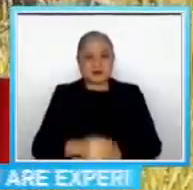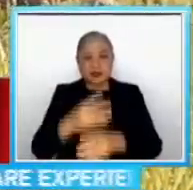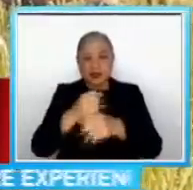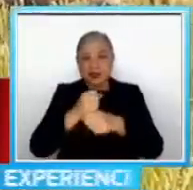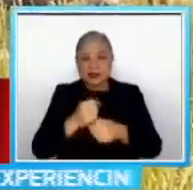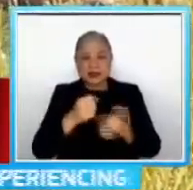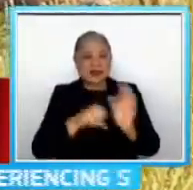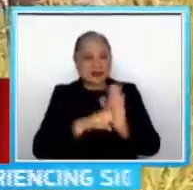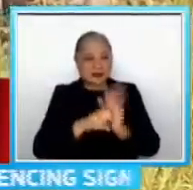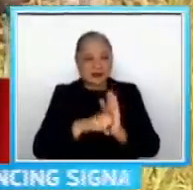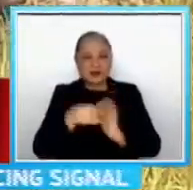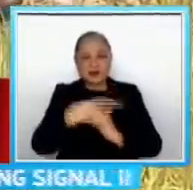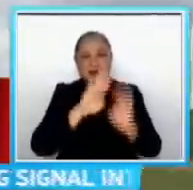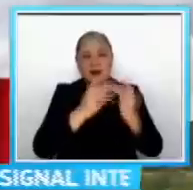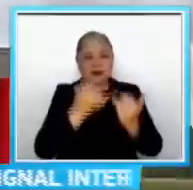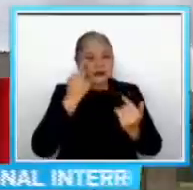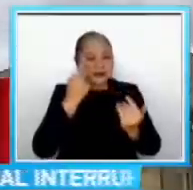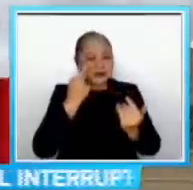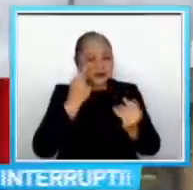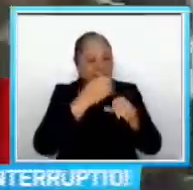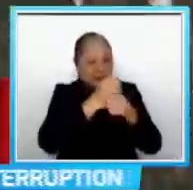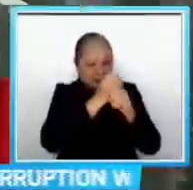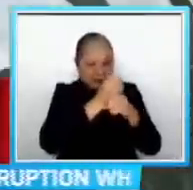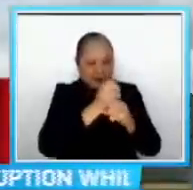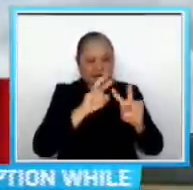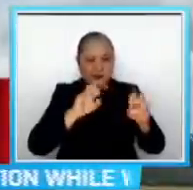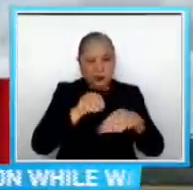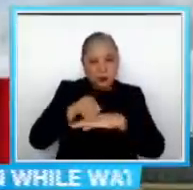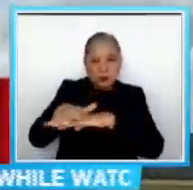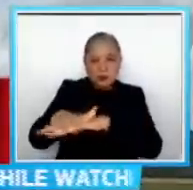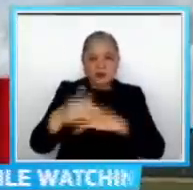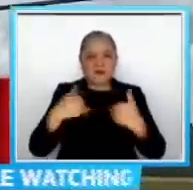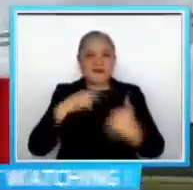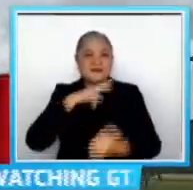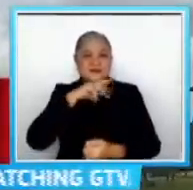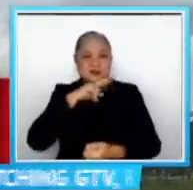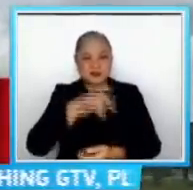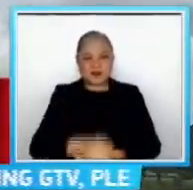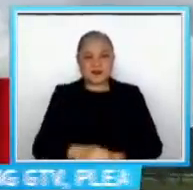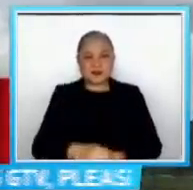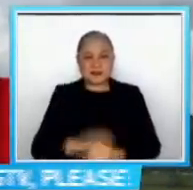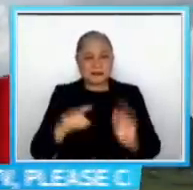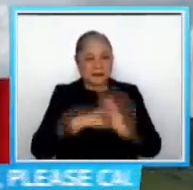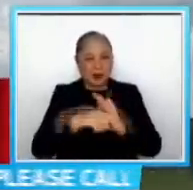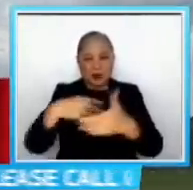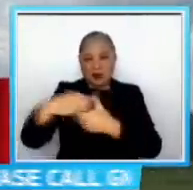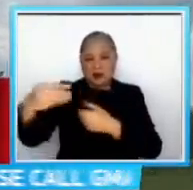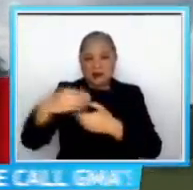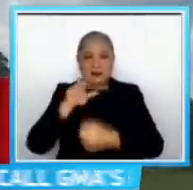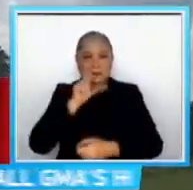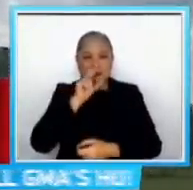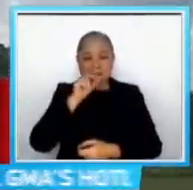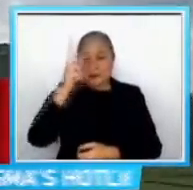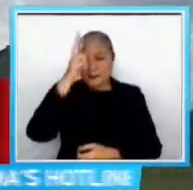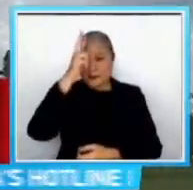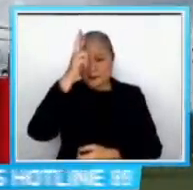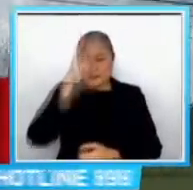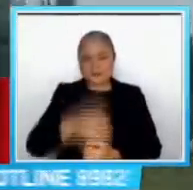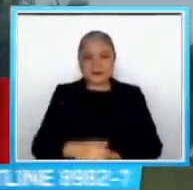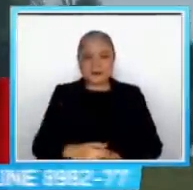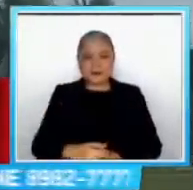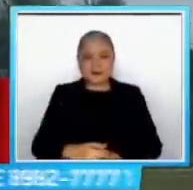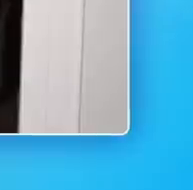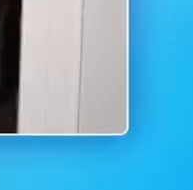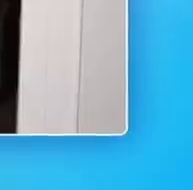barangay para masuri kung nahawa ang mga ito ng virus Bawal munang ilabas sa mga bibi at manok sa MLANG Bawal ding